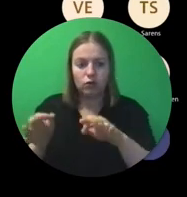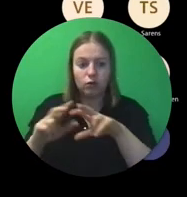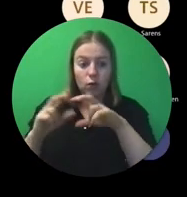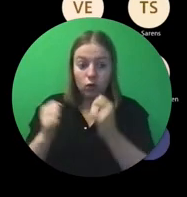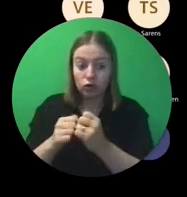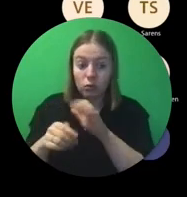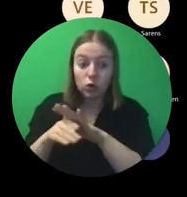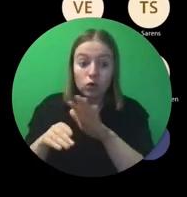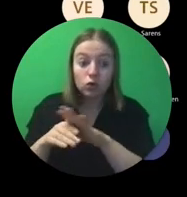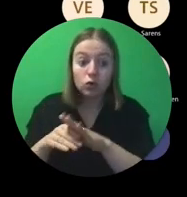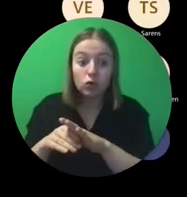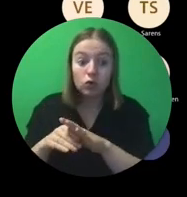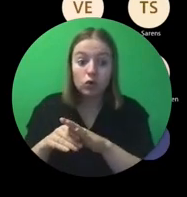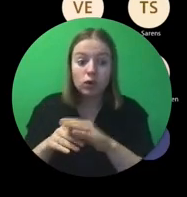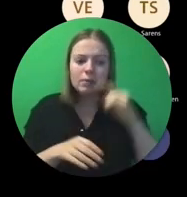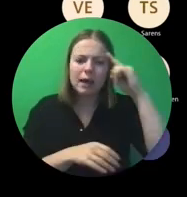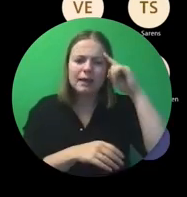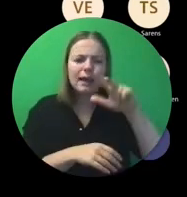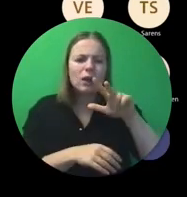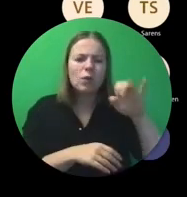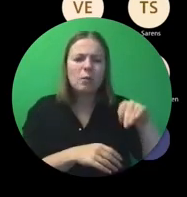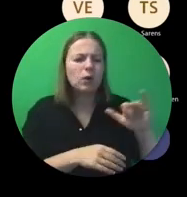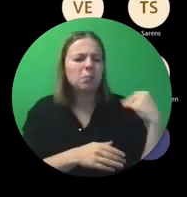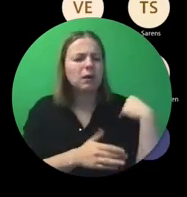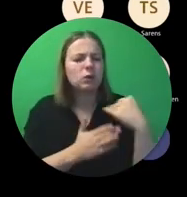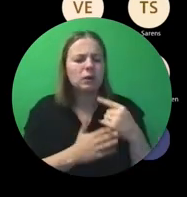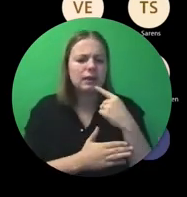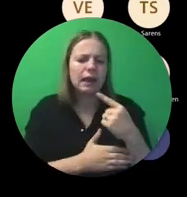Ik denk dat Wim zijn laatste zin daar ook een beetje op aansluit.